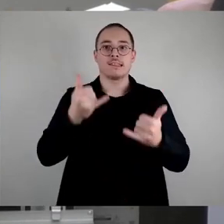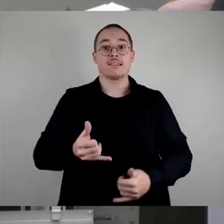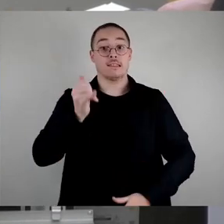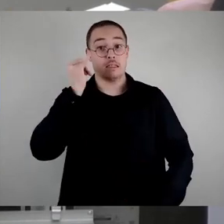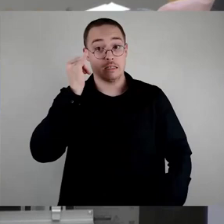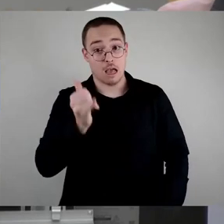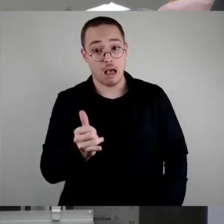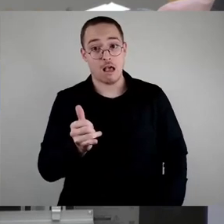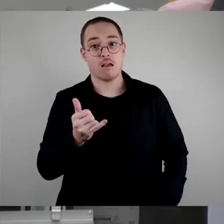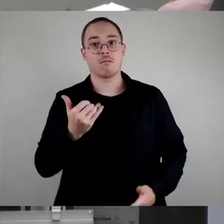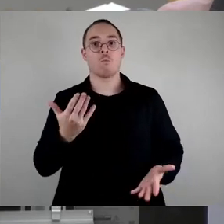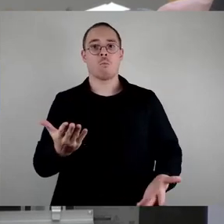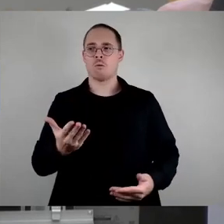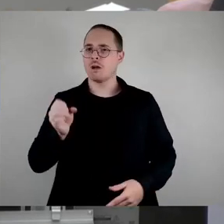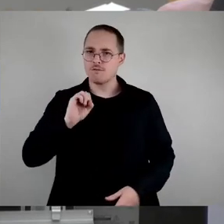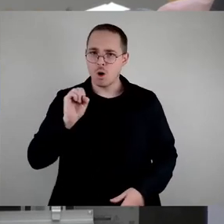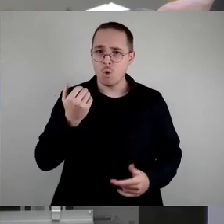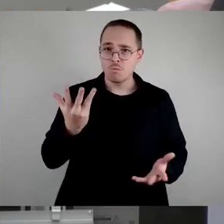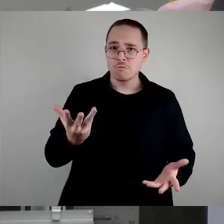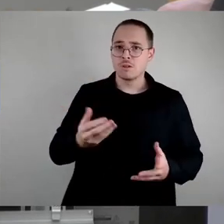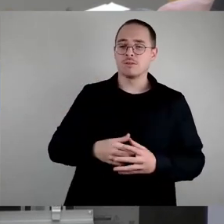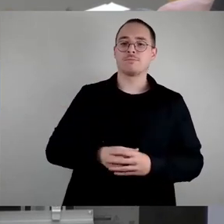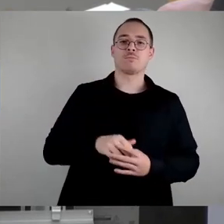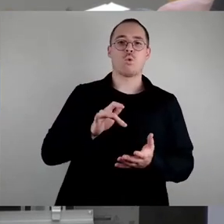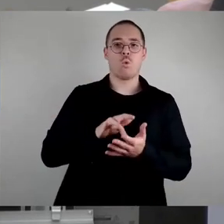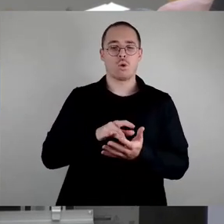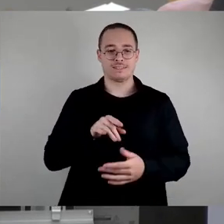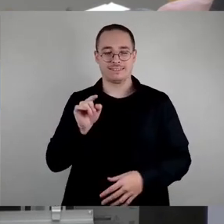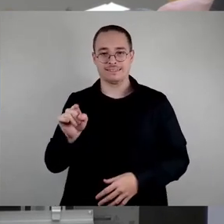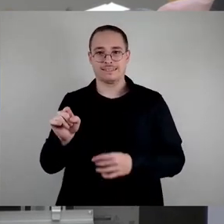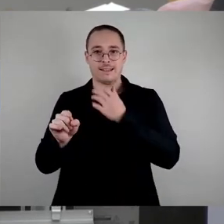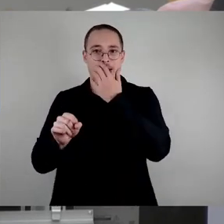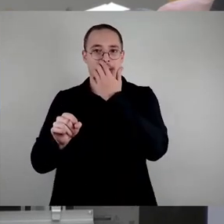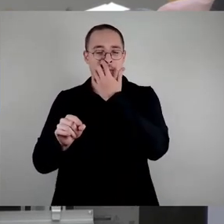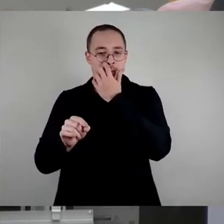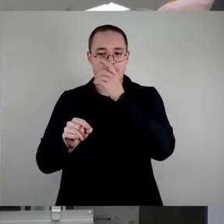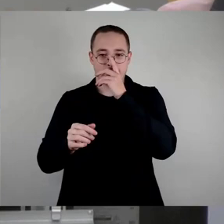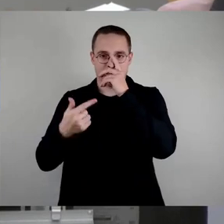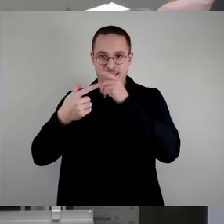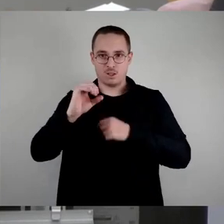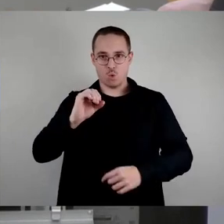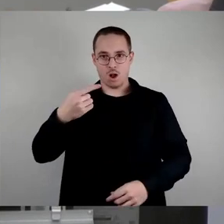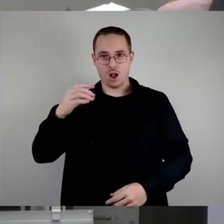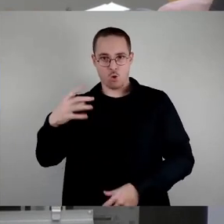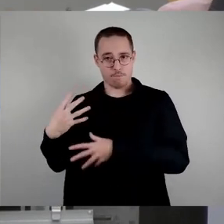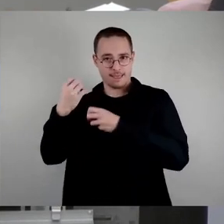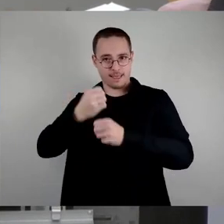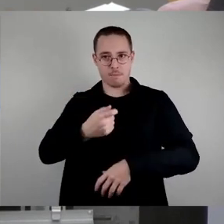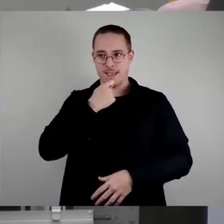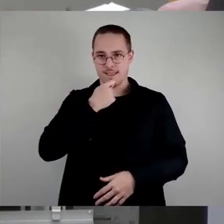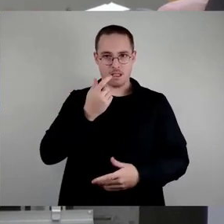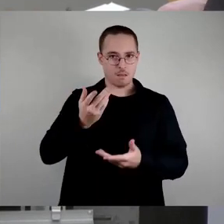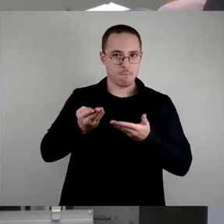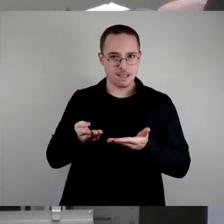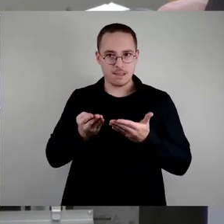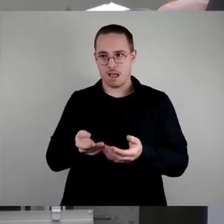dass ja dieses To-Go-Essen, diese Kaffees, diese Pizzas, die da draus gegeben werden, dass die ja zum sofortigen Verzehr bestimmt